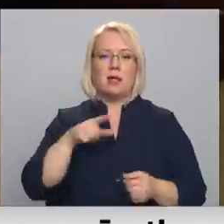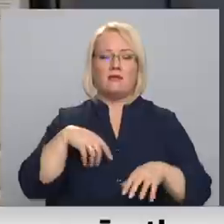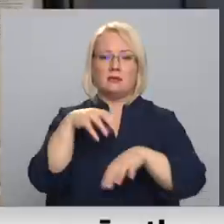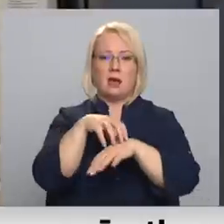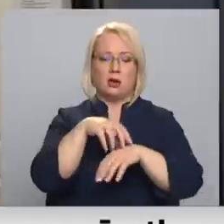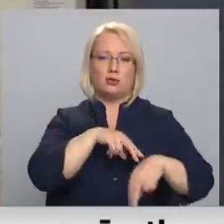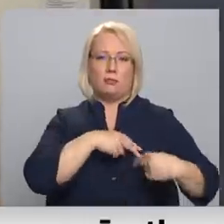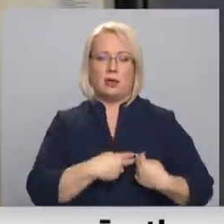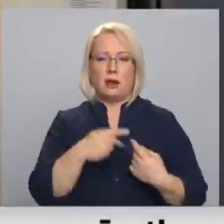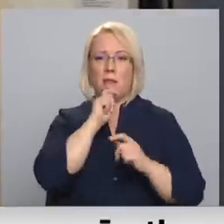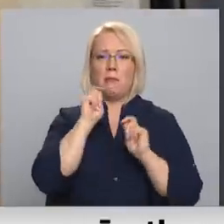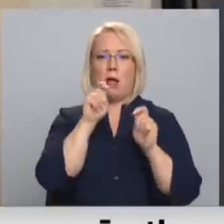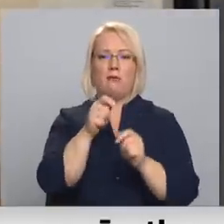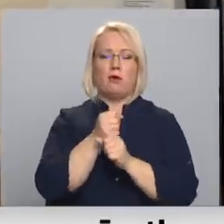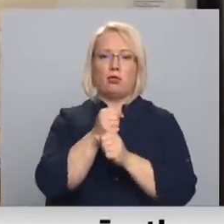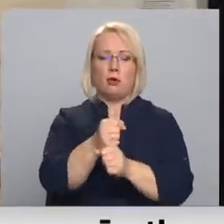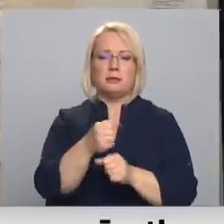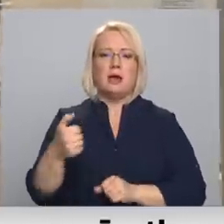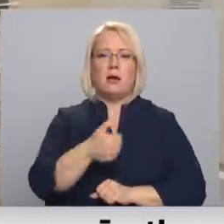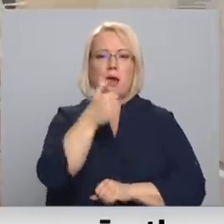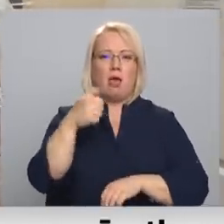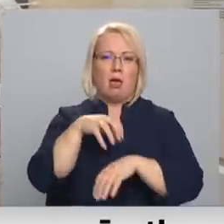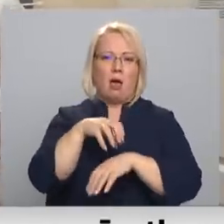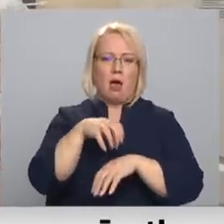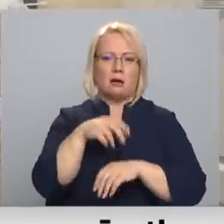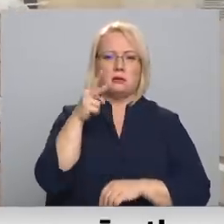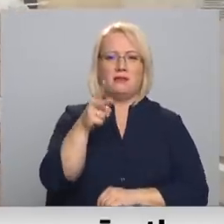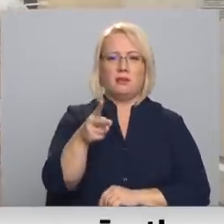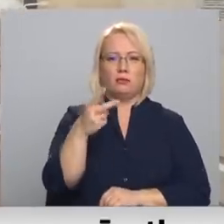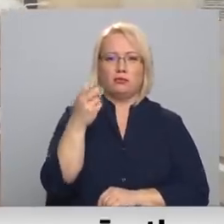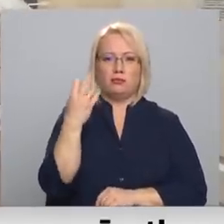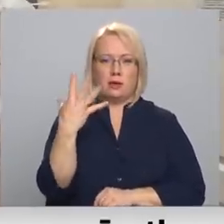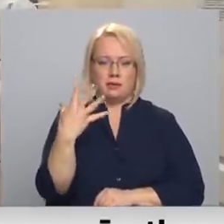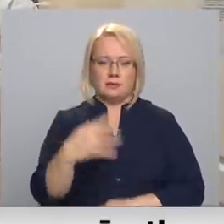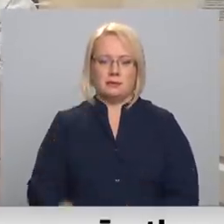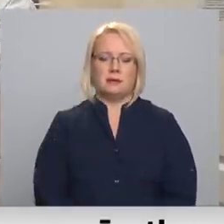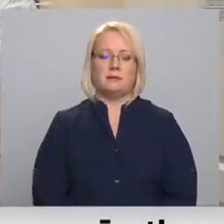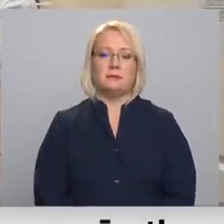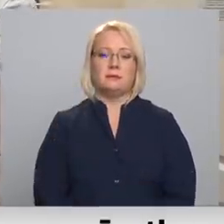biedrības balvu nominācijā gada ārsts 2015. Dienīja Jemeļāna, Vatenis Bikovskis, RETV